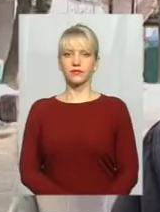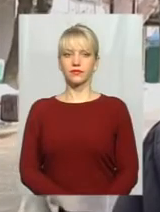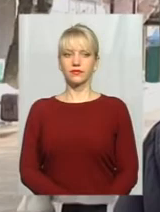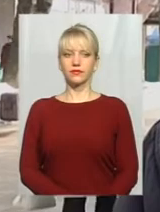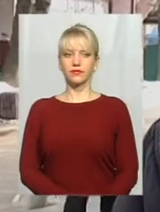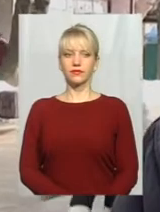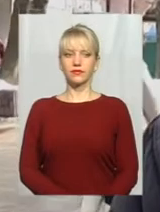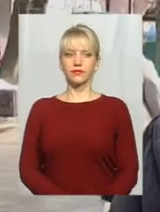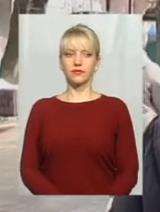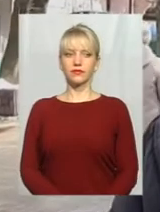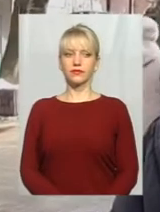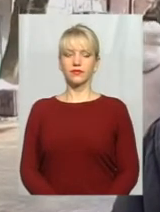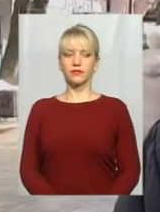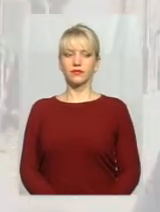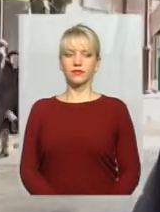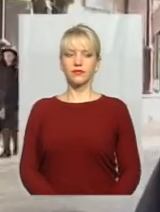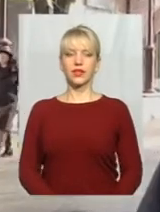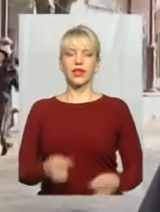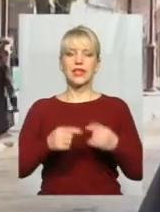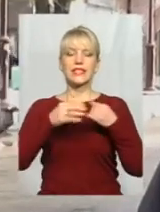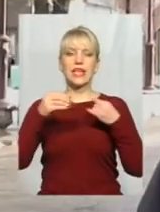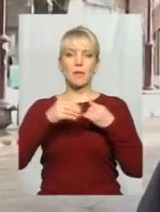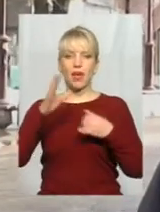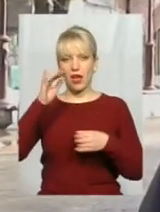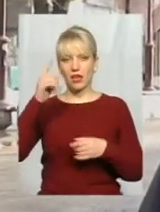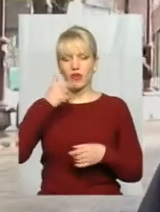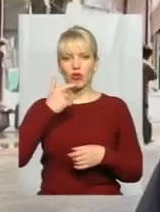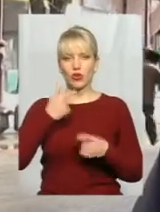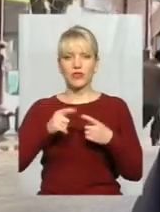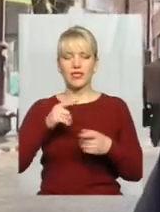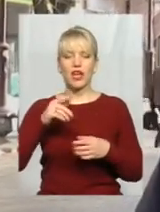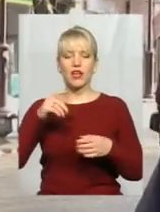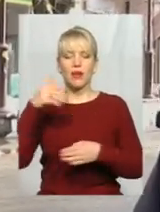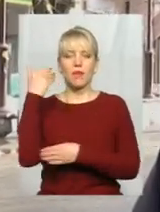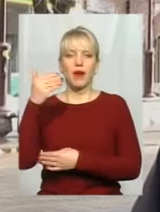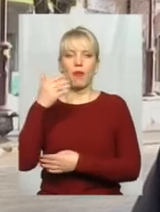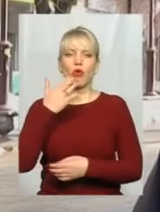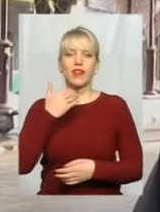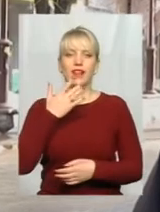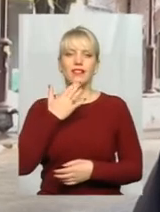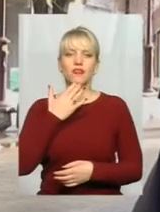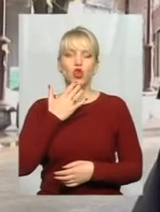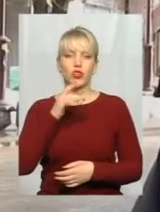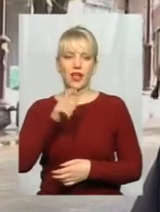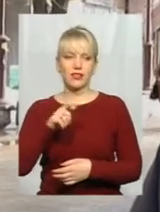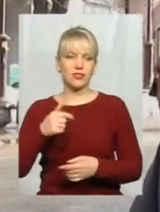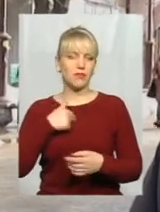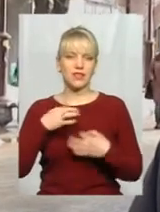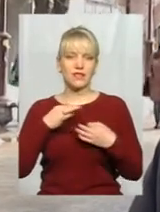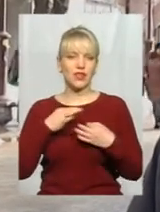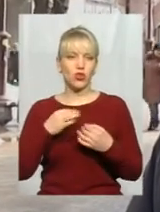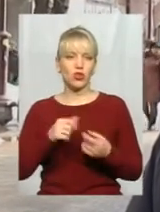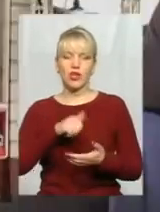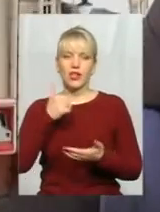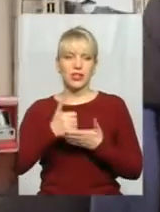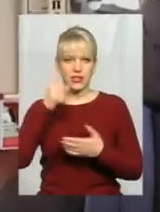Мені прапор стосується, що земля і кров. Це націоналістів прапор був, але вони... Мені все одно. Главно знає, що